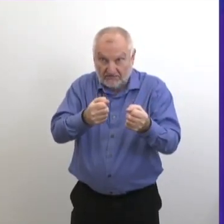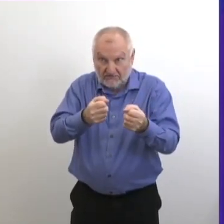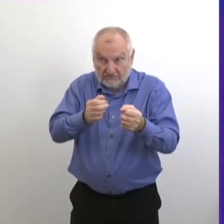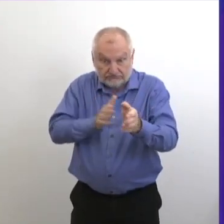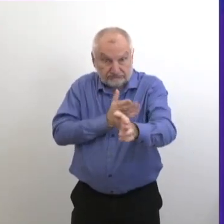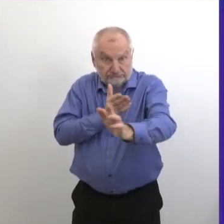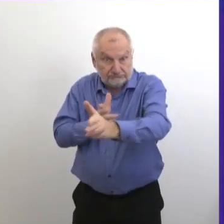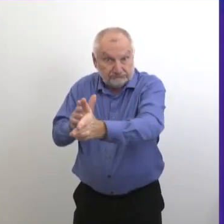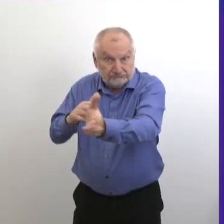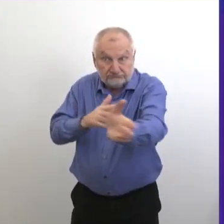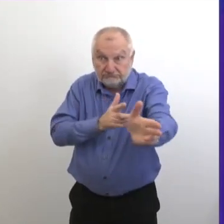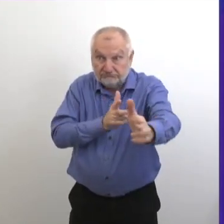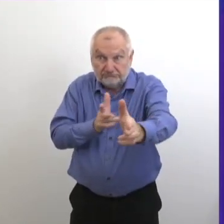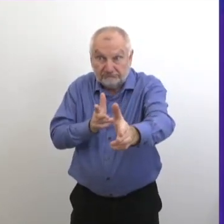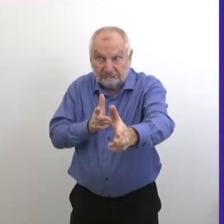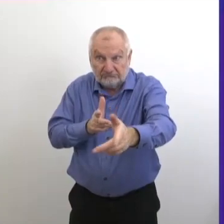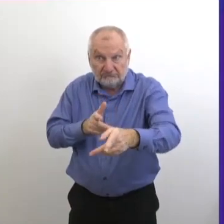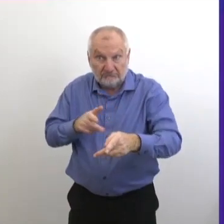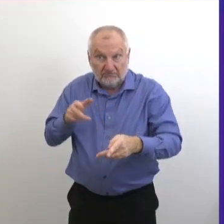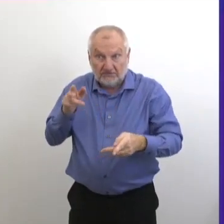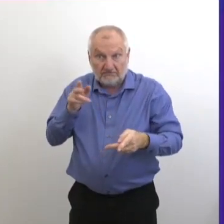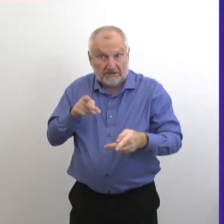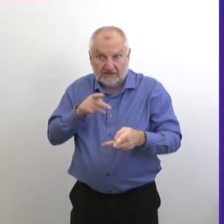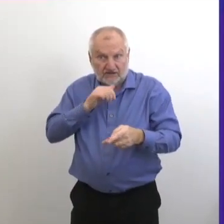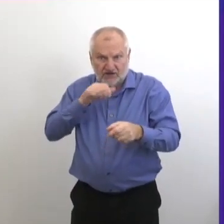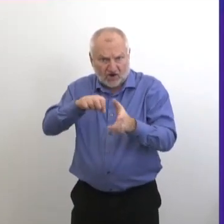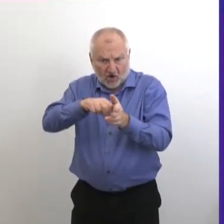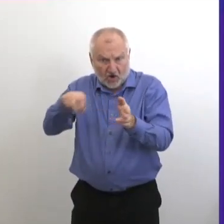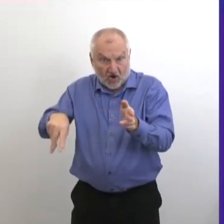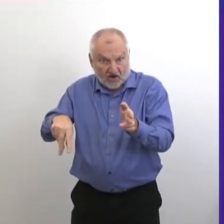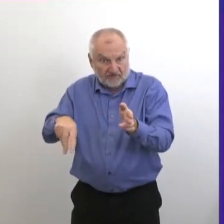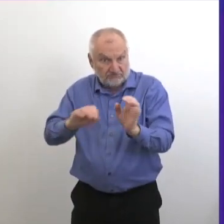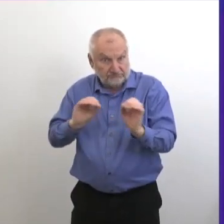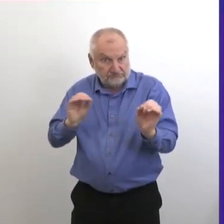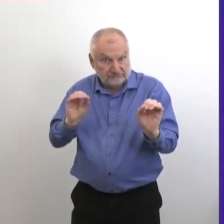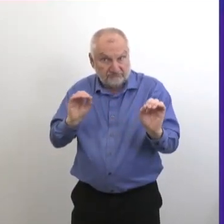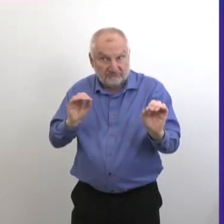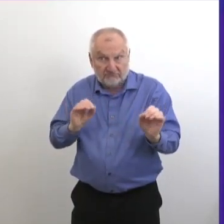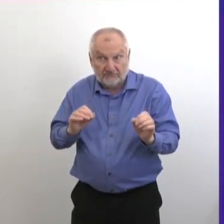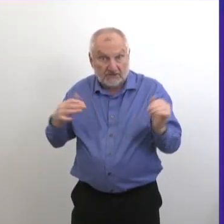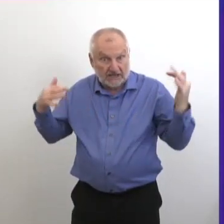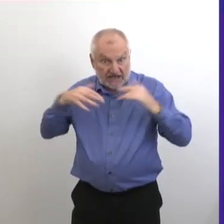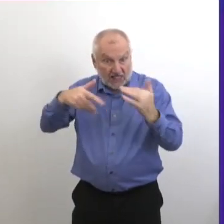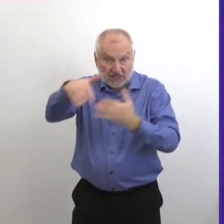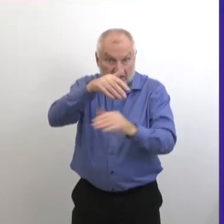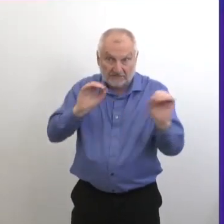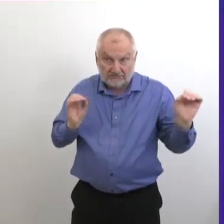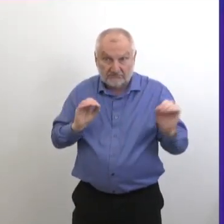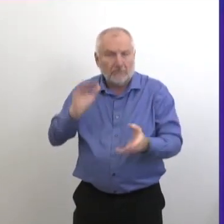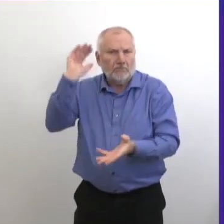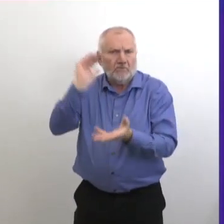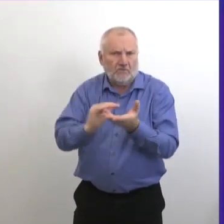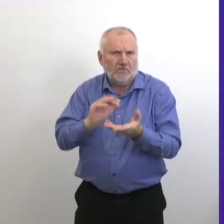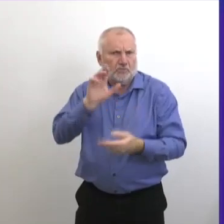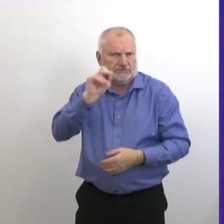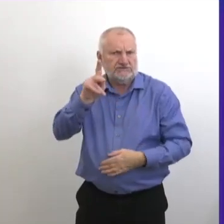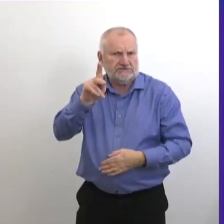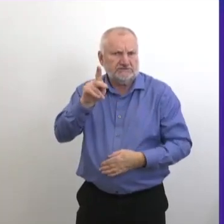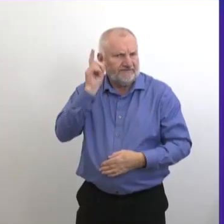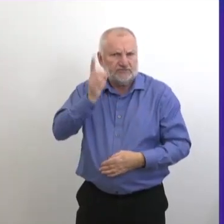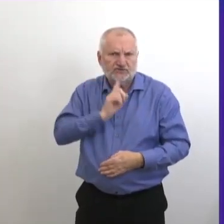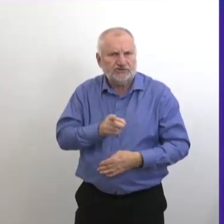d'un quartier pour voir des lumières de Noël, là où il y a relativement peu de risques que les gens sortent de leur voiture pour se rassembler,